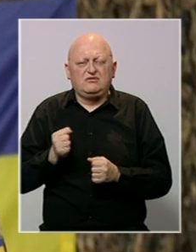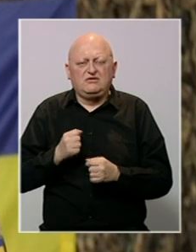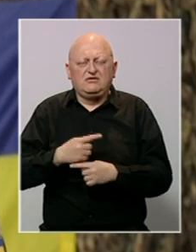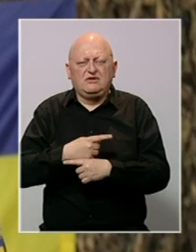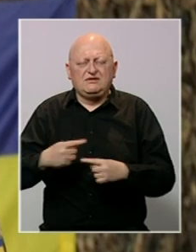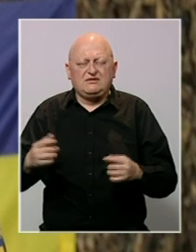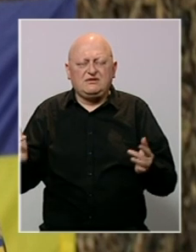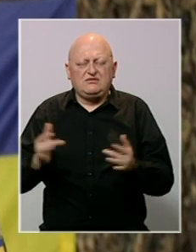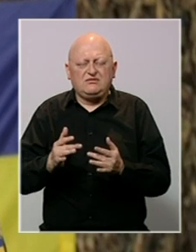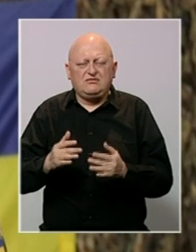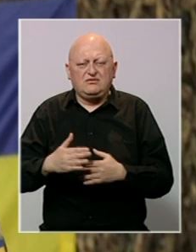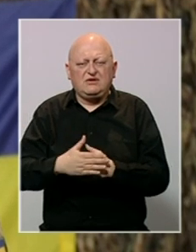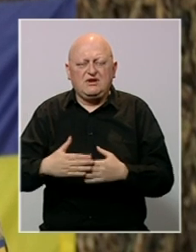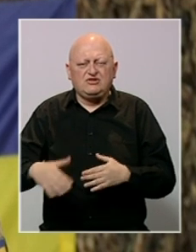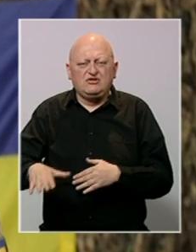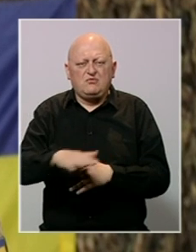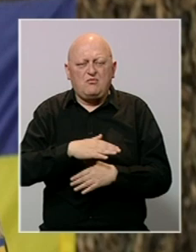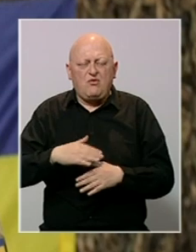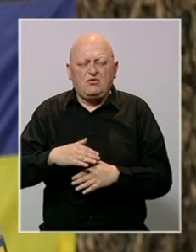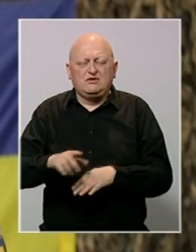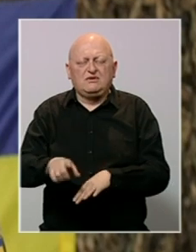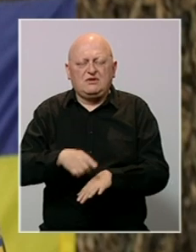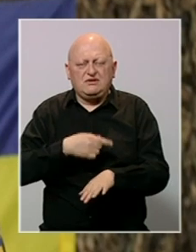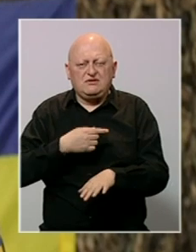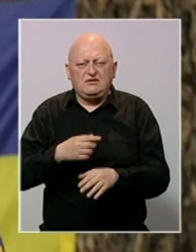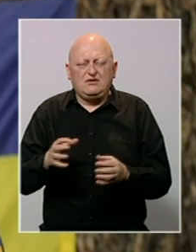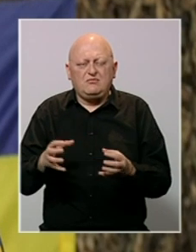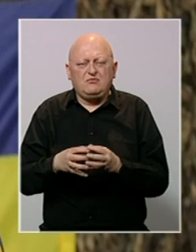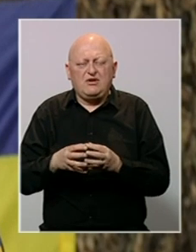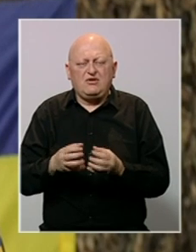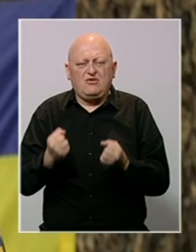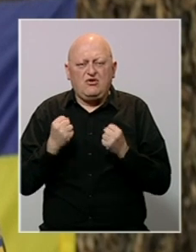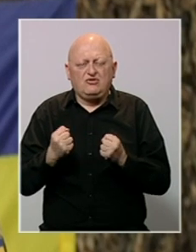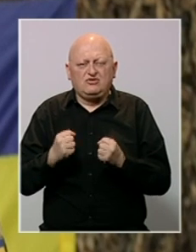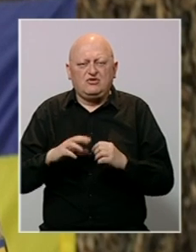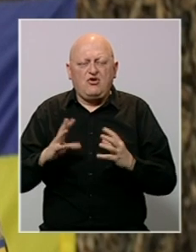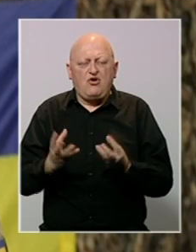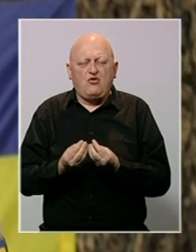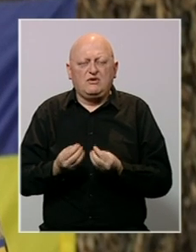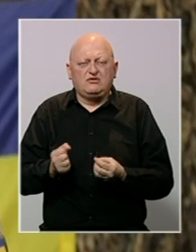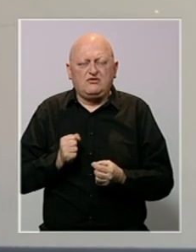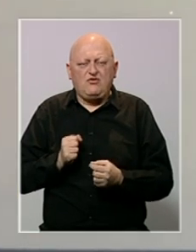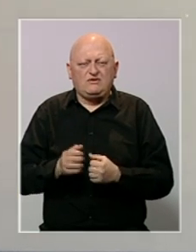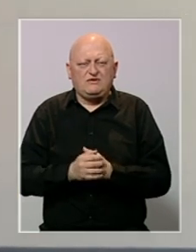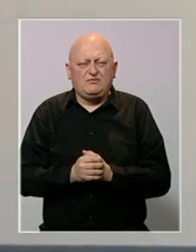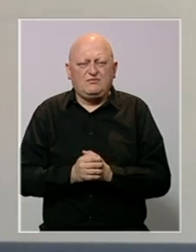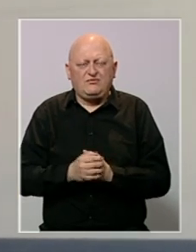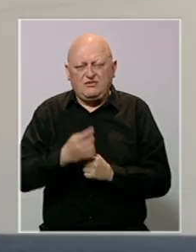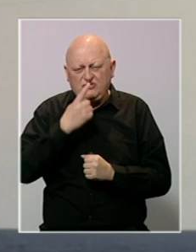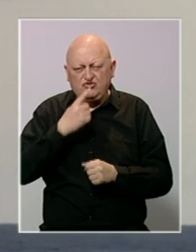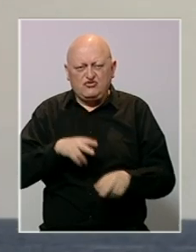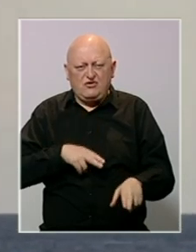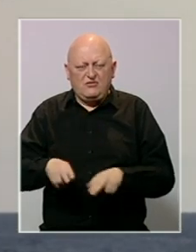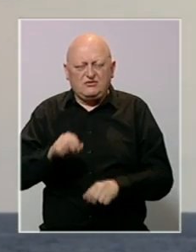crte sukoba i u graničnim područjima. Nastavlja se pregrupiranje i jačanje okupatorskih postrojbi. Rusko